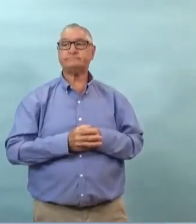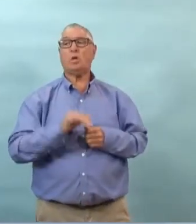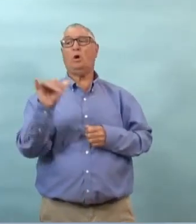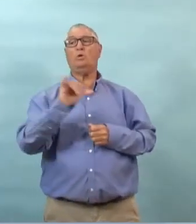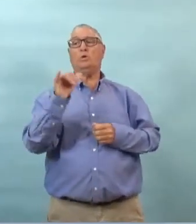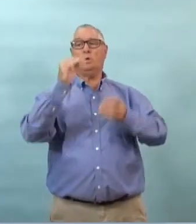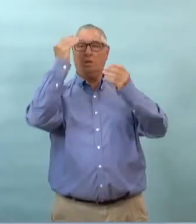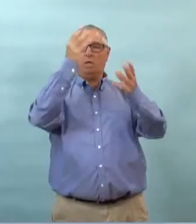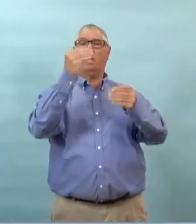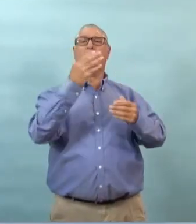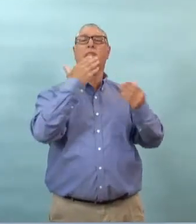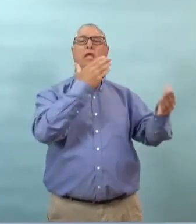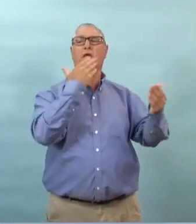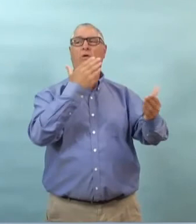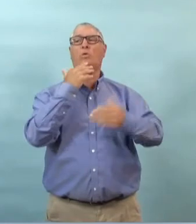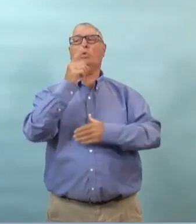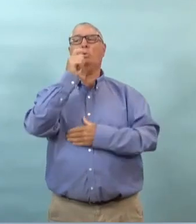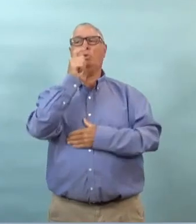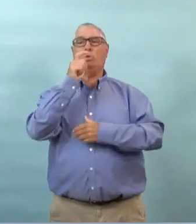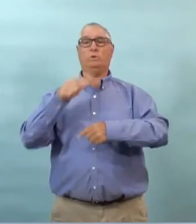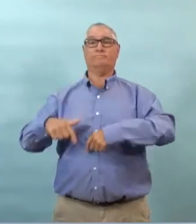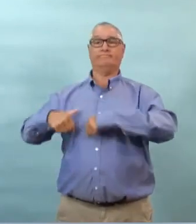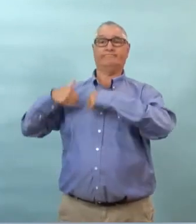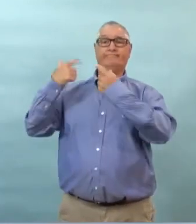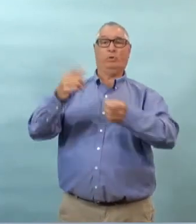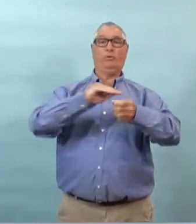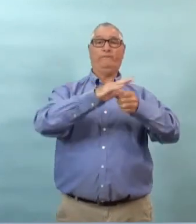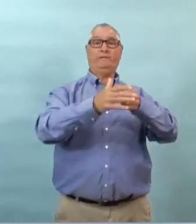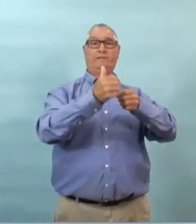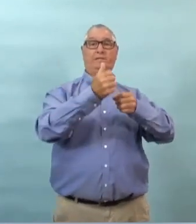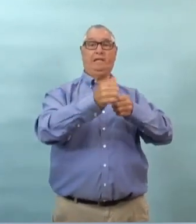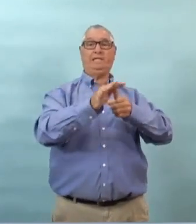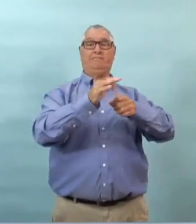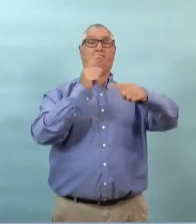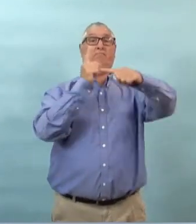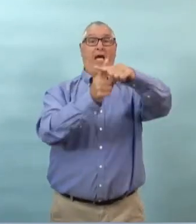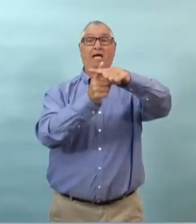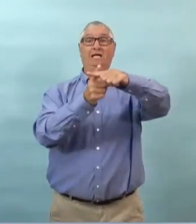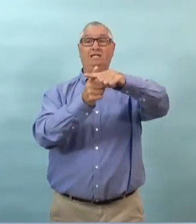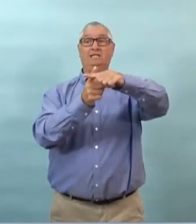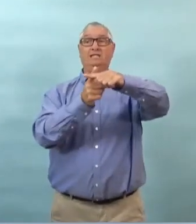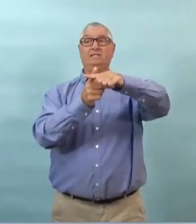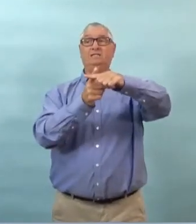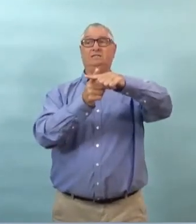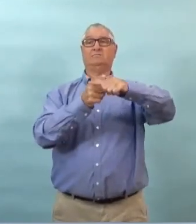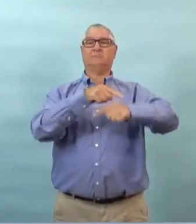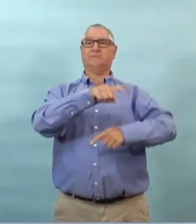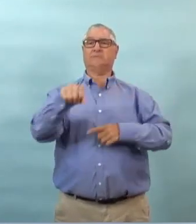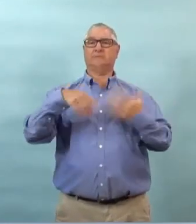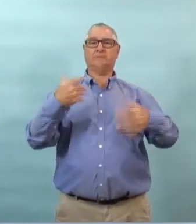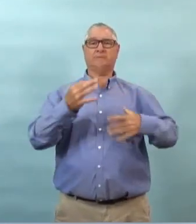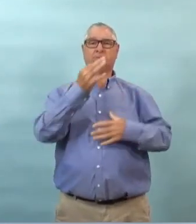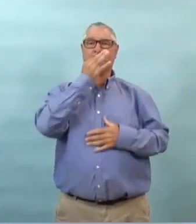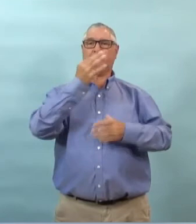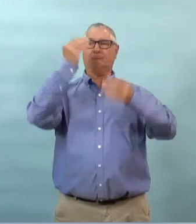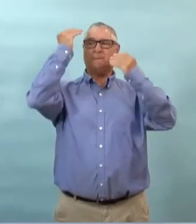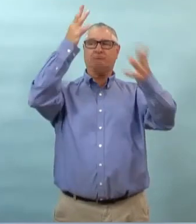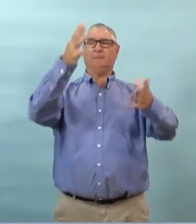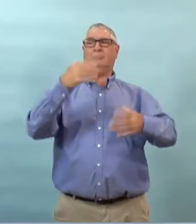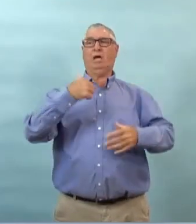et je veux particulièrement remercier les gens qui ont été testés positifs